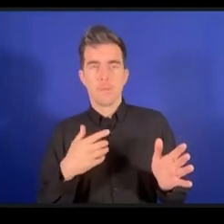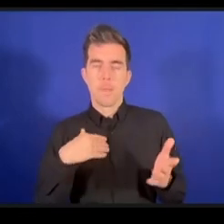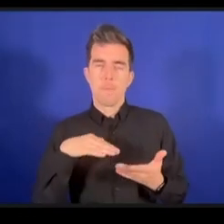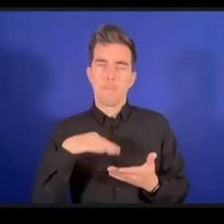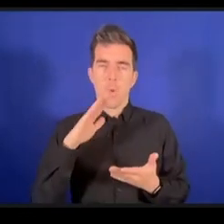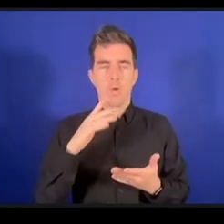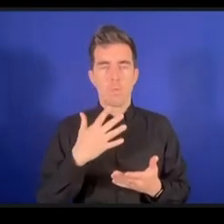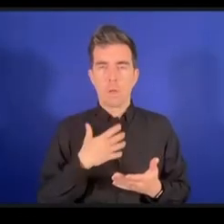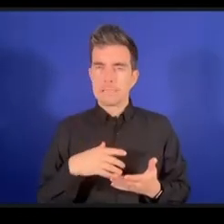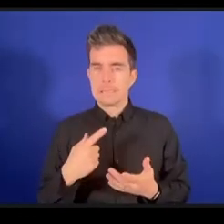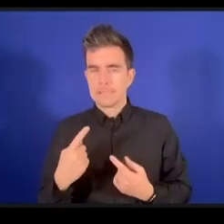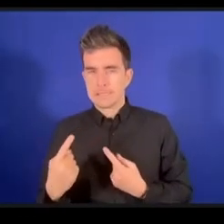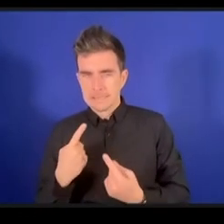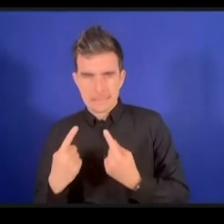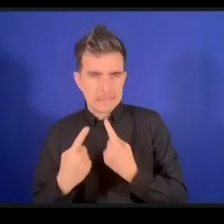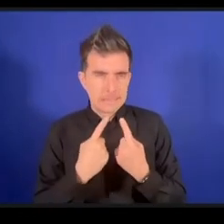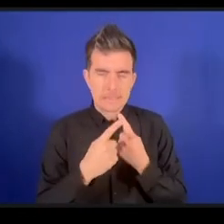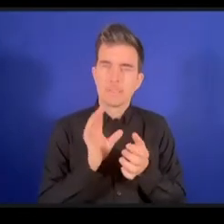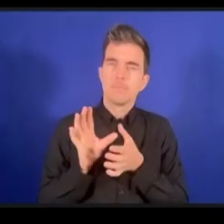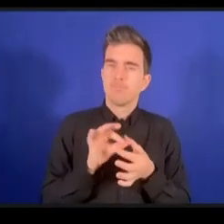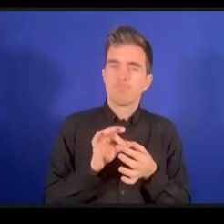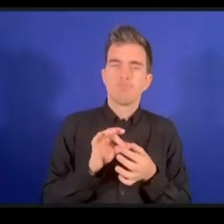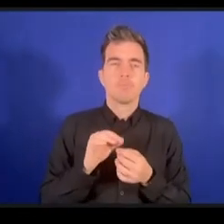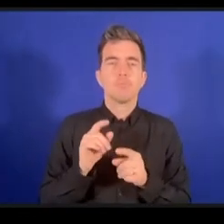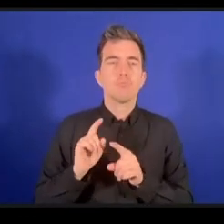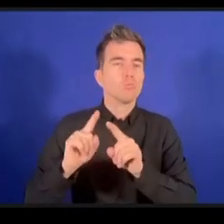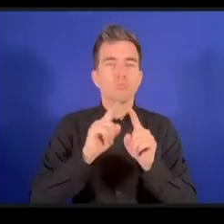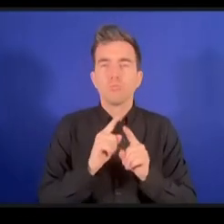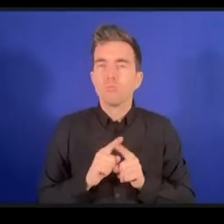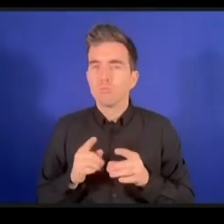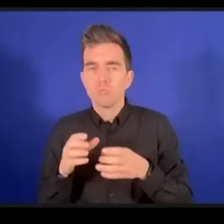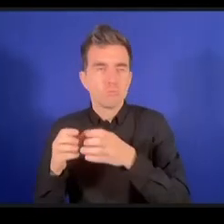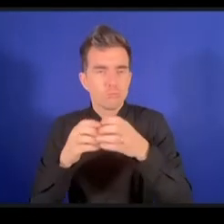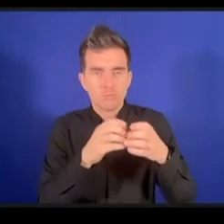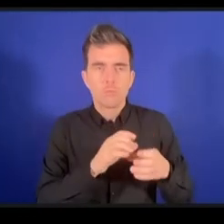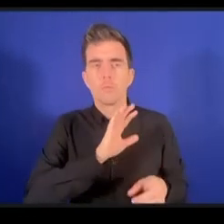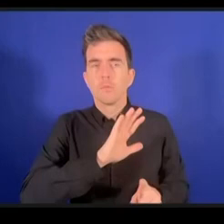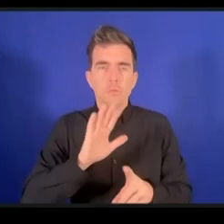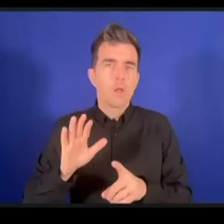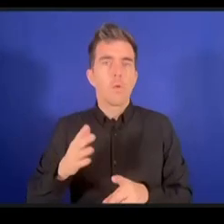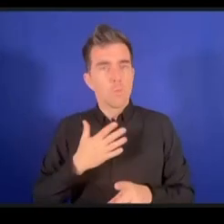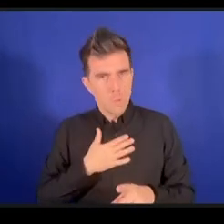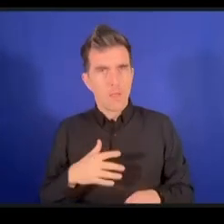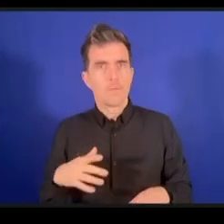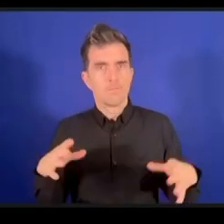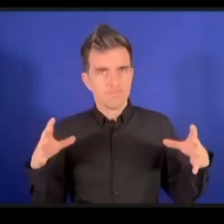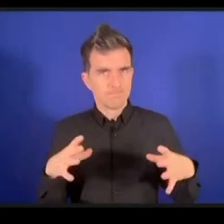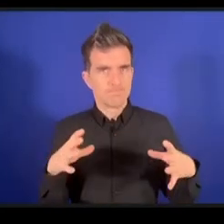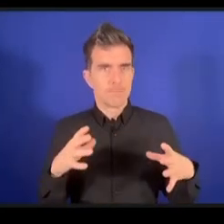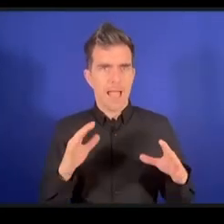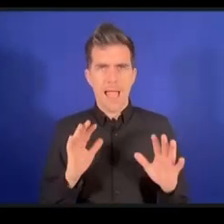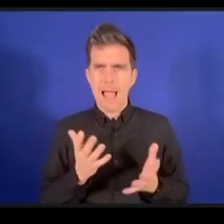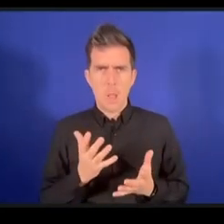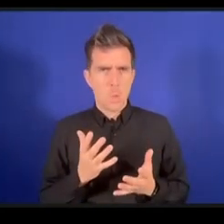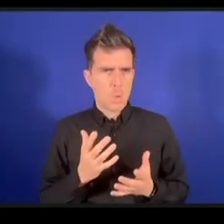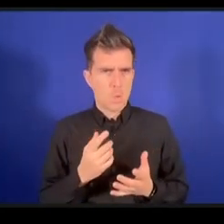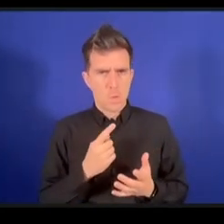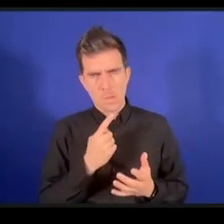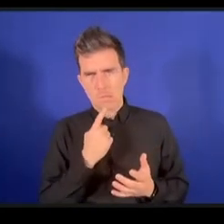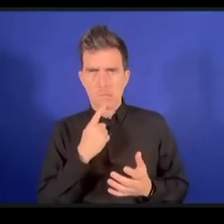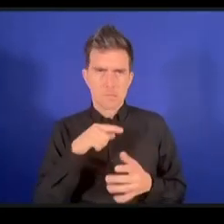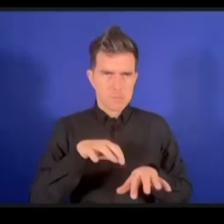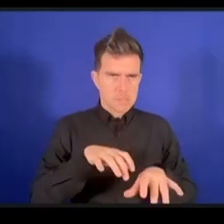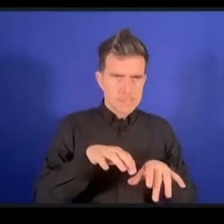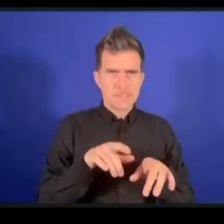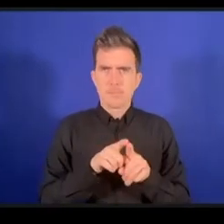القدرات فإننا لكي نحقق ذلك نحتاج إلى أشخاص